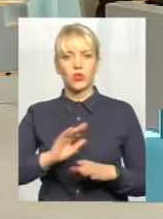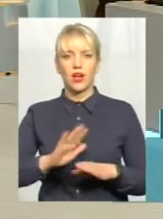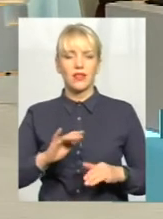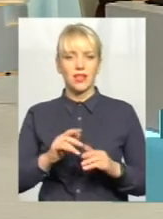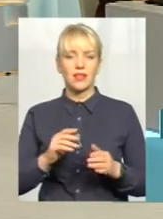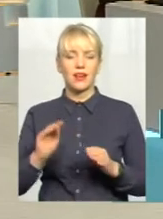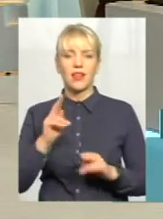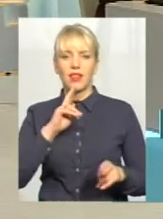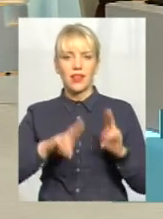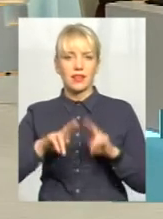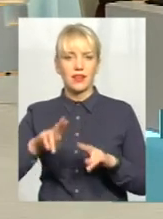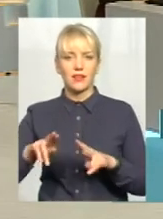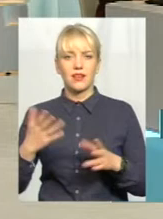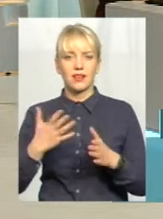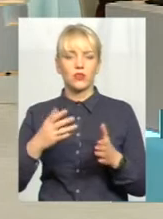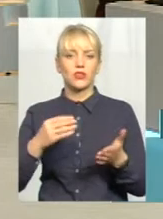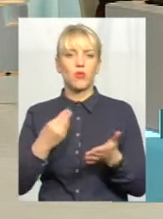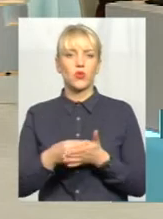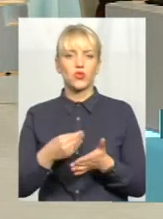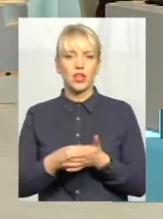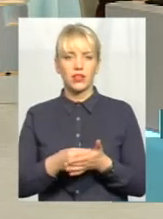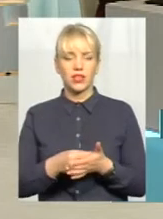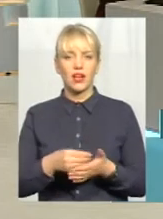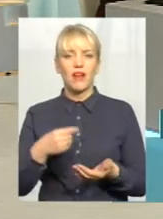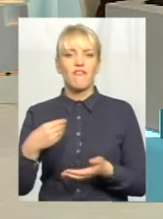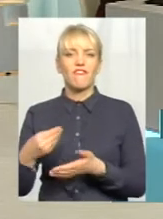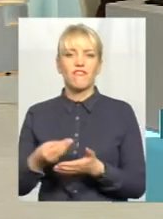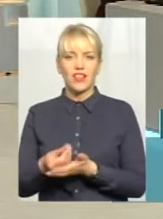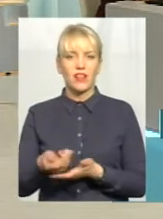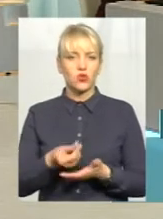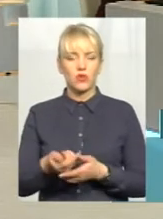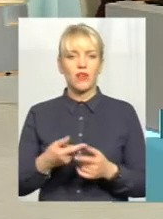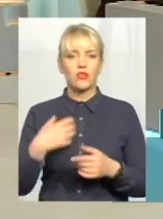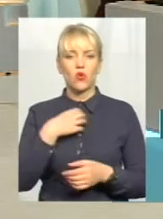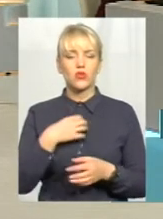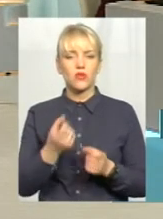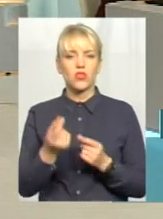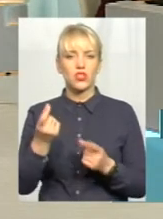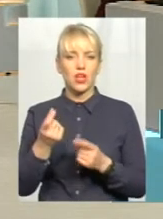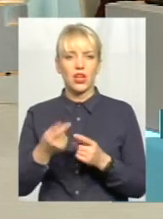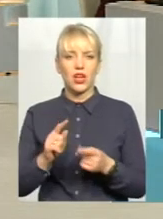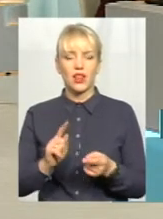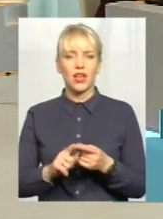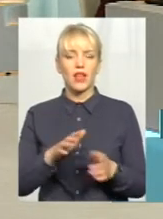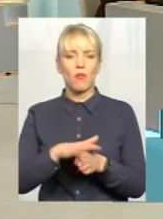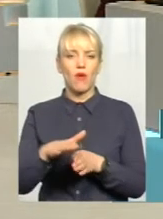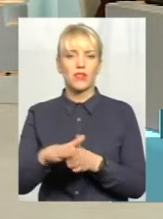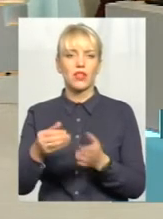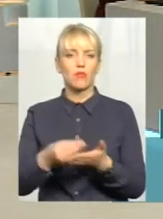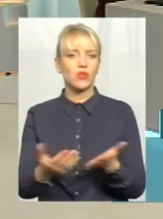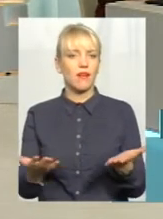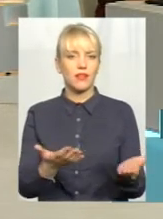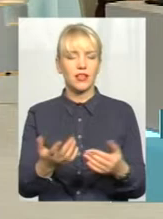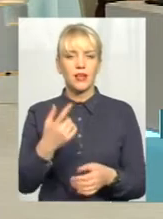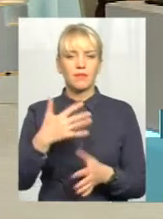латання якогось закривання бюджетних фінансувань. А основні джерела наповнення бюджетів які? Ну, найбільшу